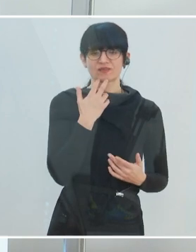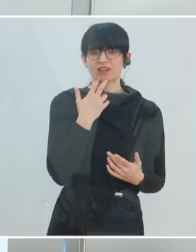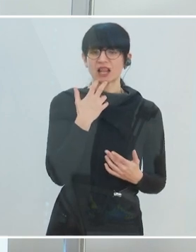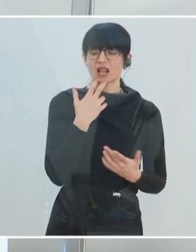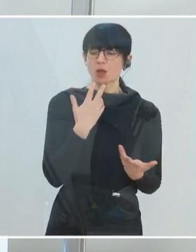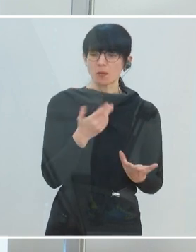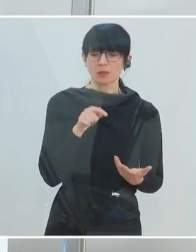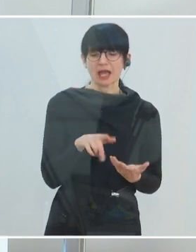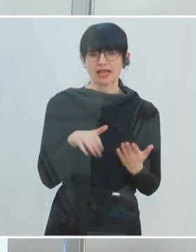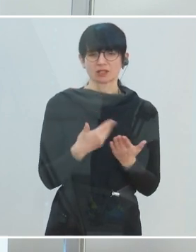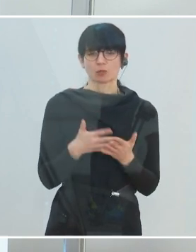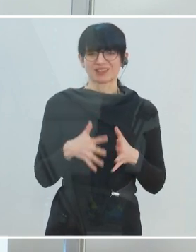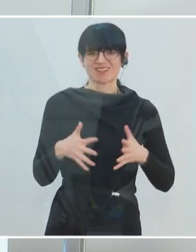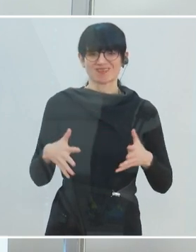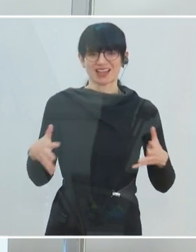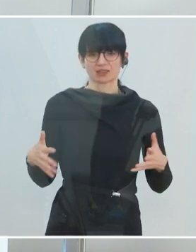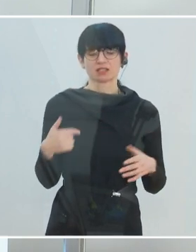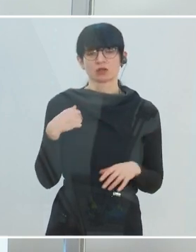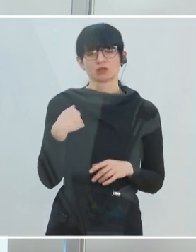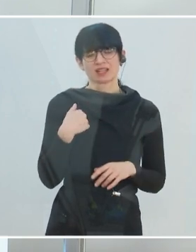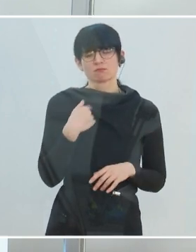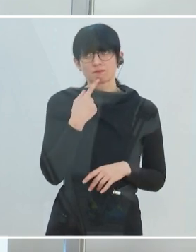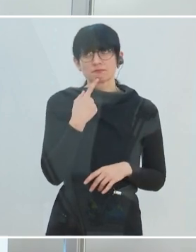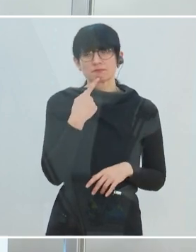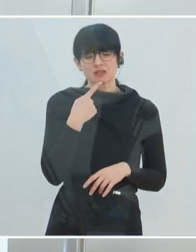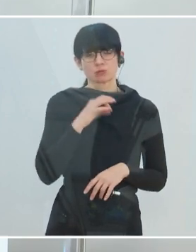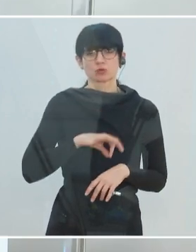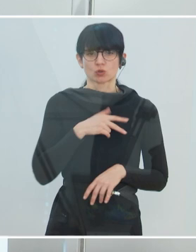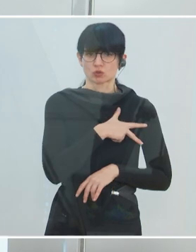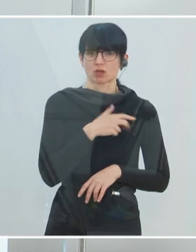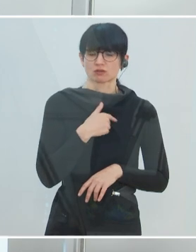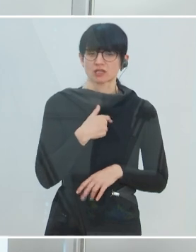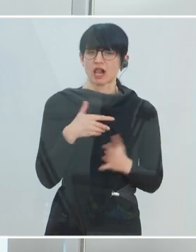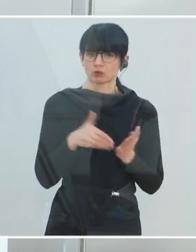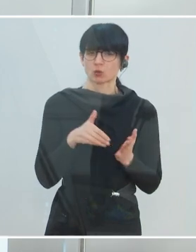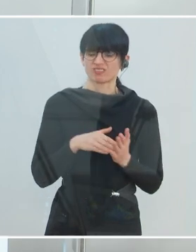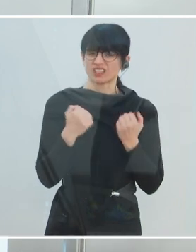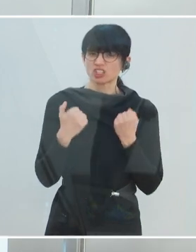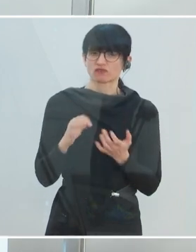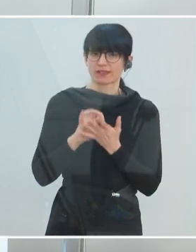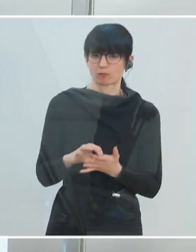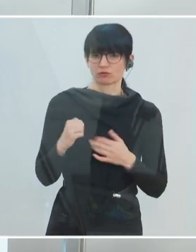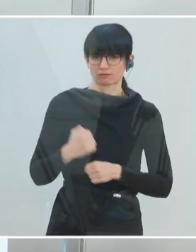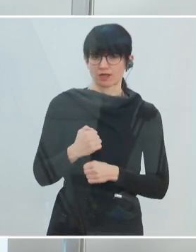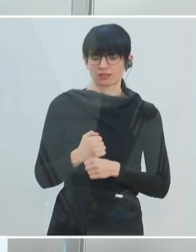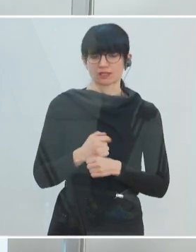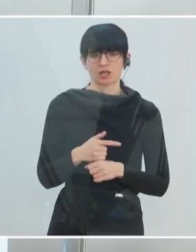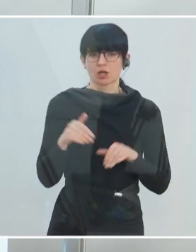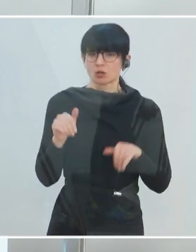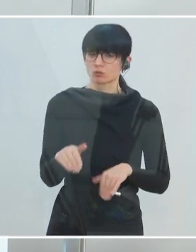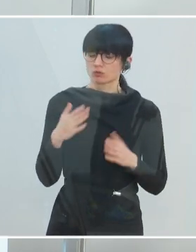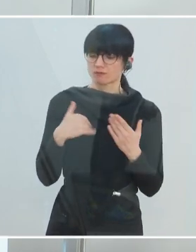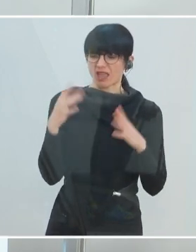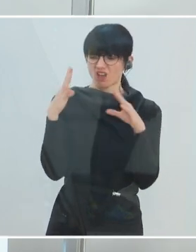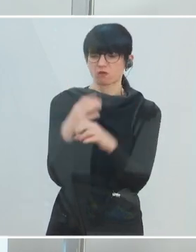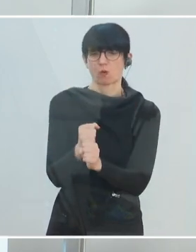und aus diesem Thema ein wirkliches Schwerpunktthema machen, weil es notwendig ist, weil es zentral in den Mittelpunkt gehört.